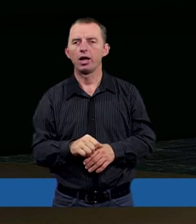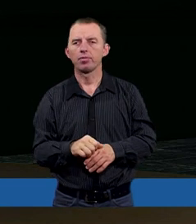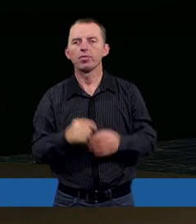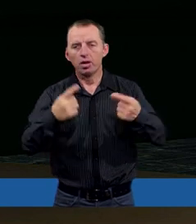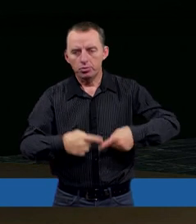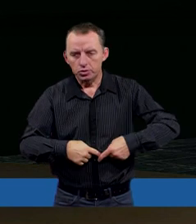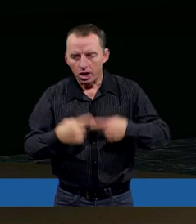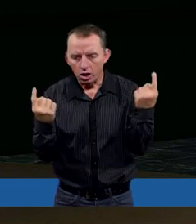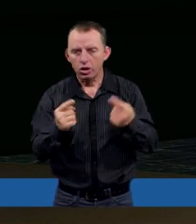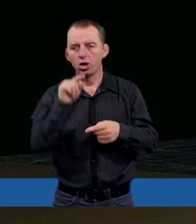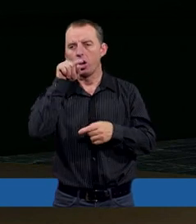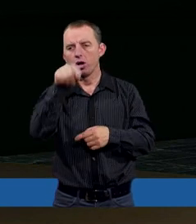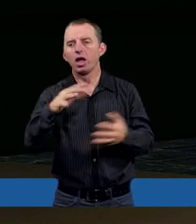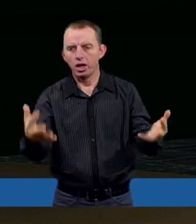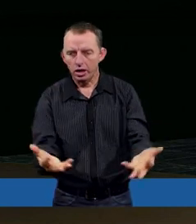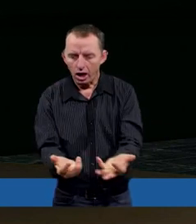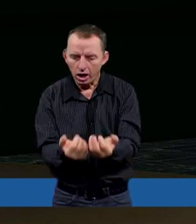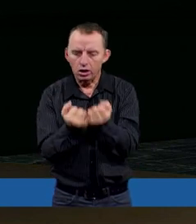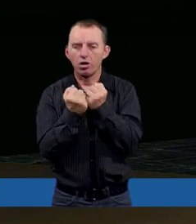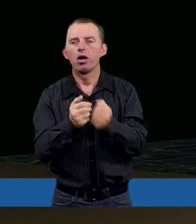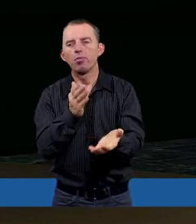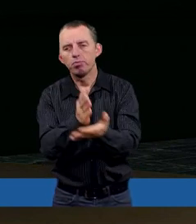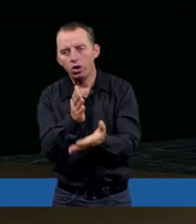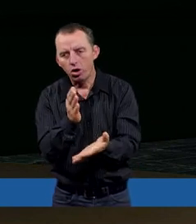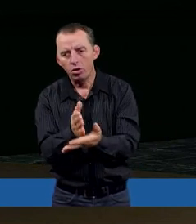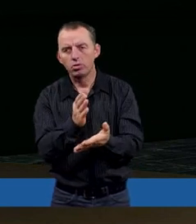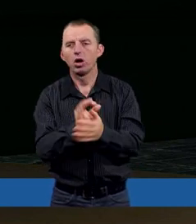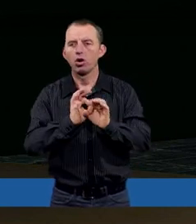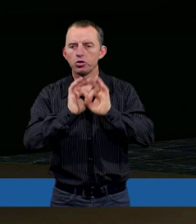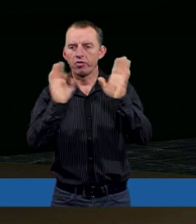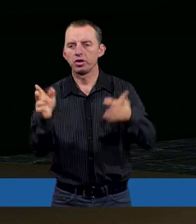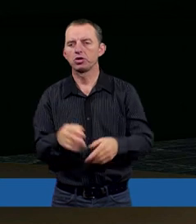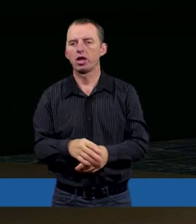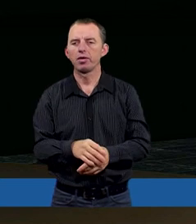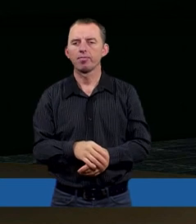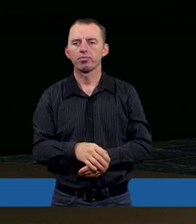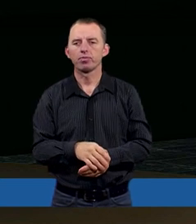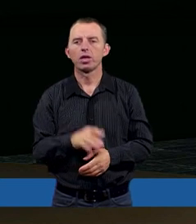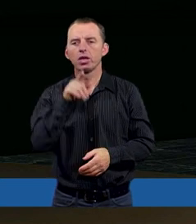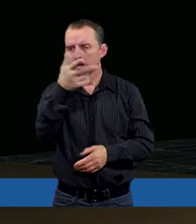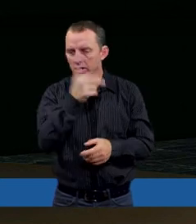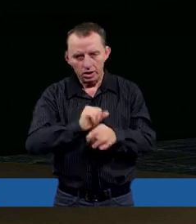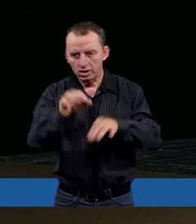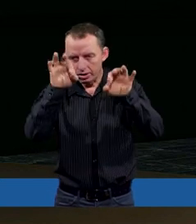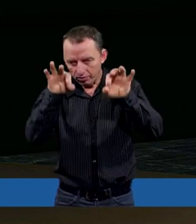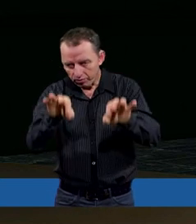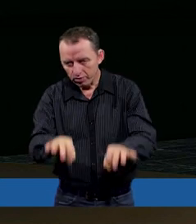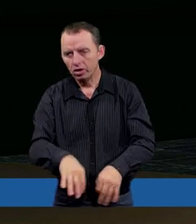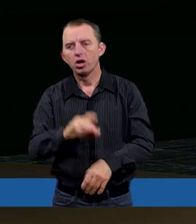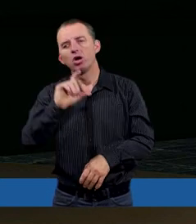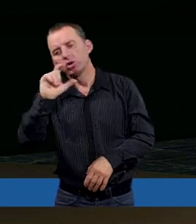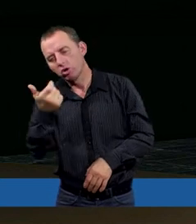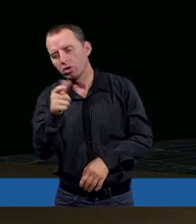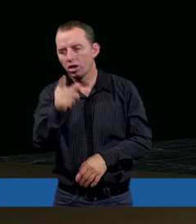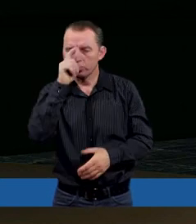przekonać go o tym, żeby go ratować, żeby mu pomóc. Oczywiście ty jesteś winny, bo coś